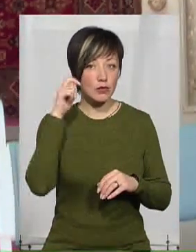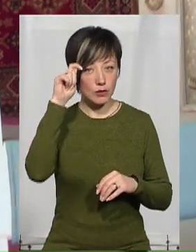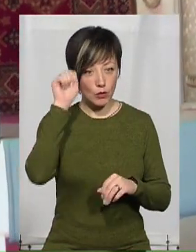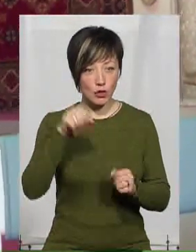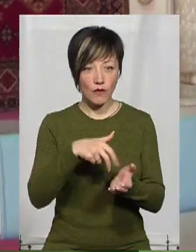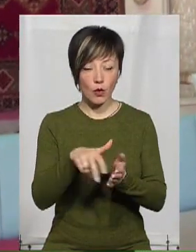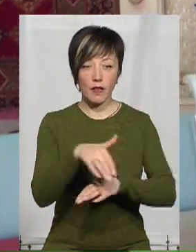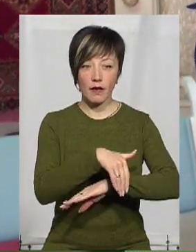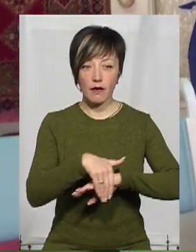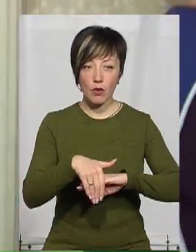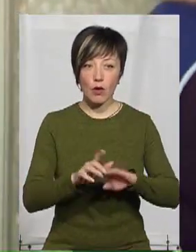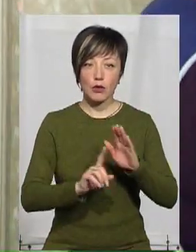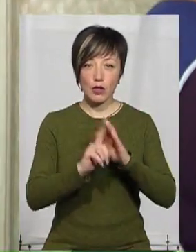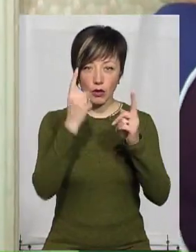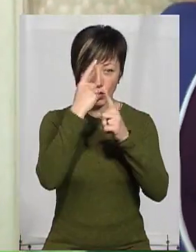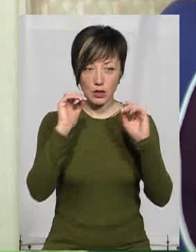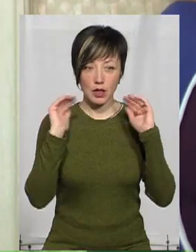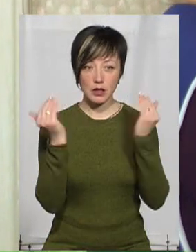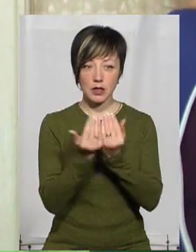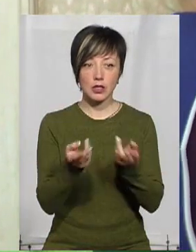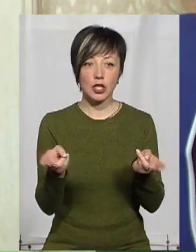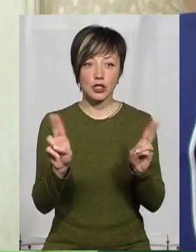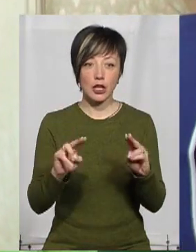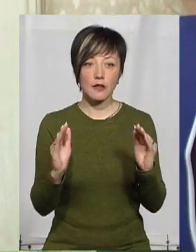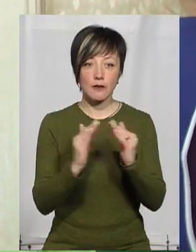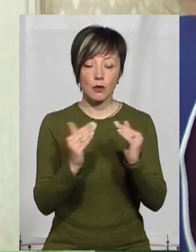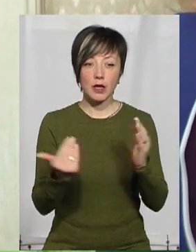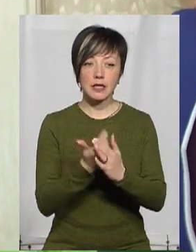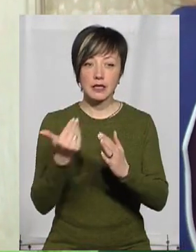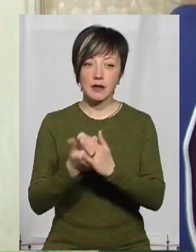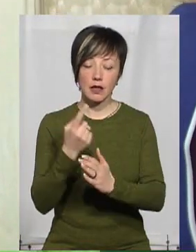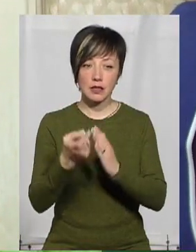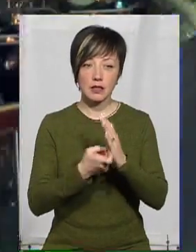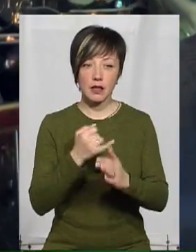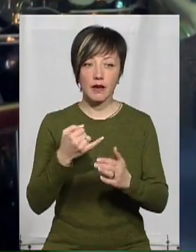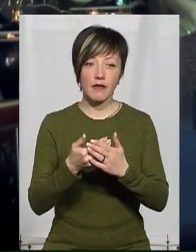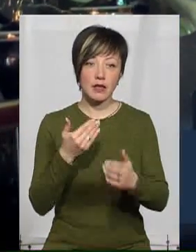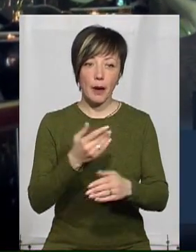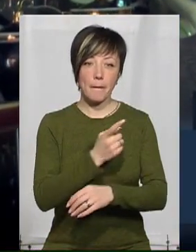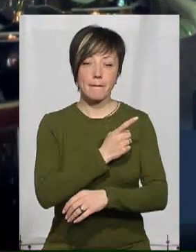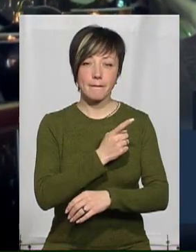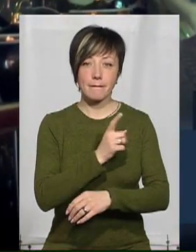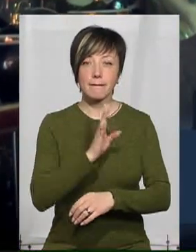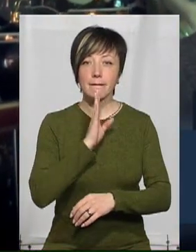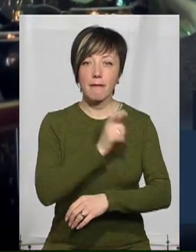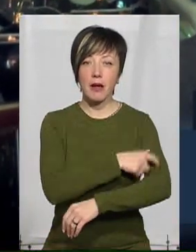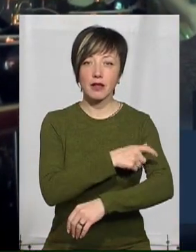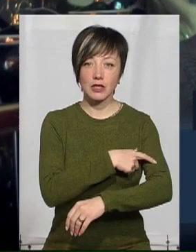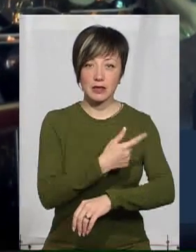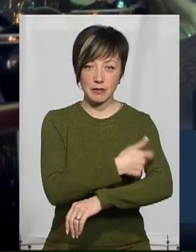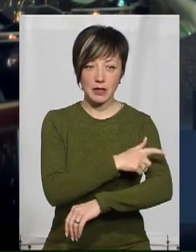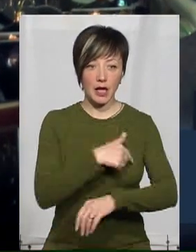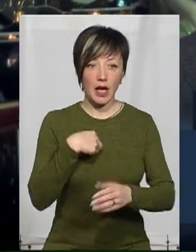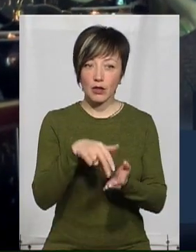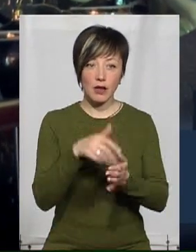виходити на вулиці та від початку оголошення карантину залишається вдома. Новини дізнається від патронажної сестри. Це взагалі жахливо. Я не ходжу на